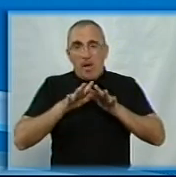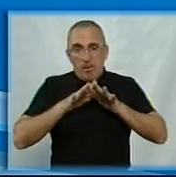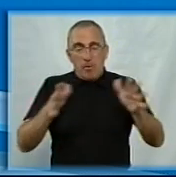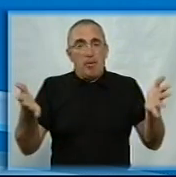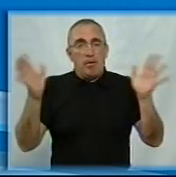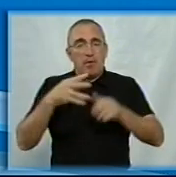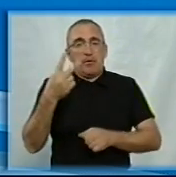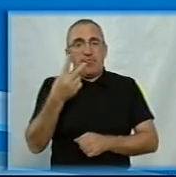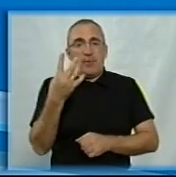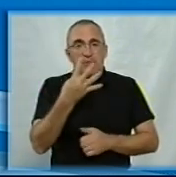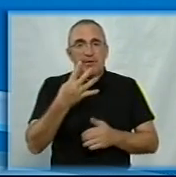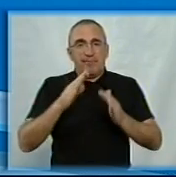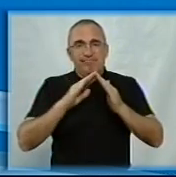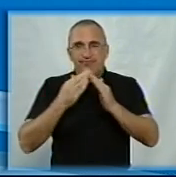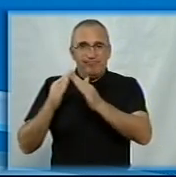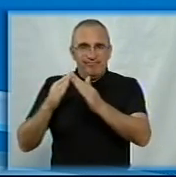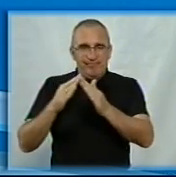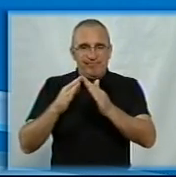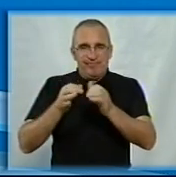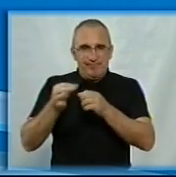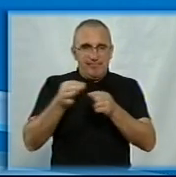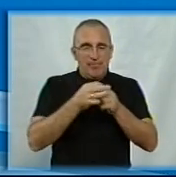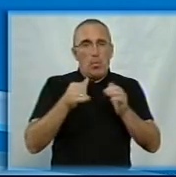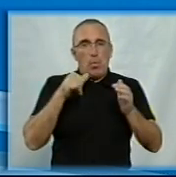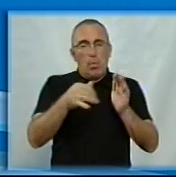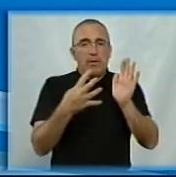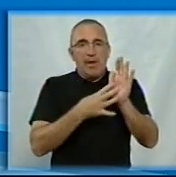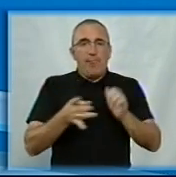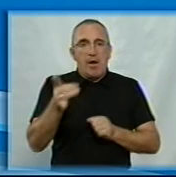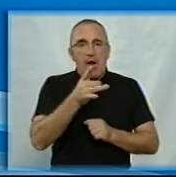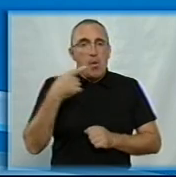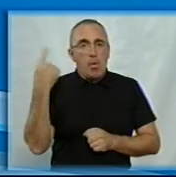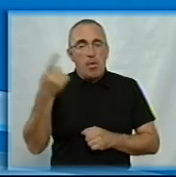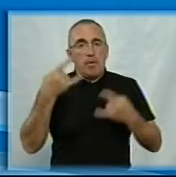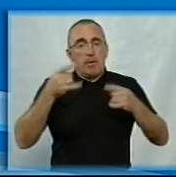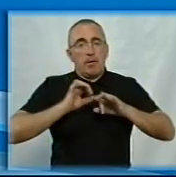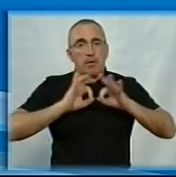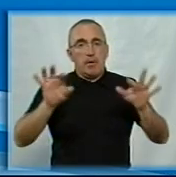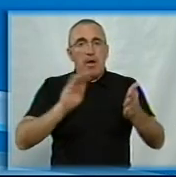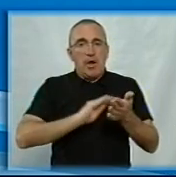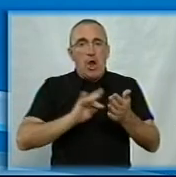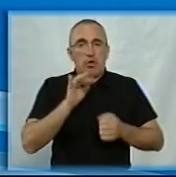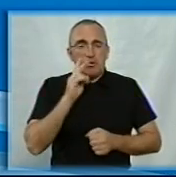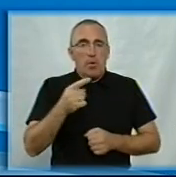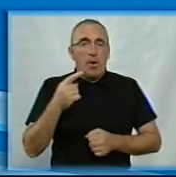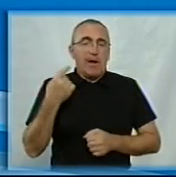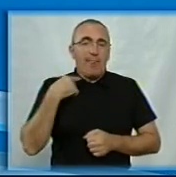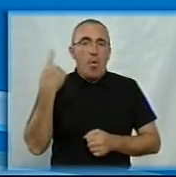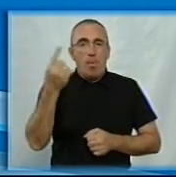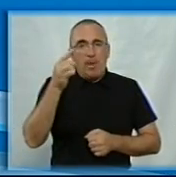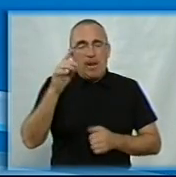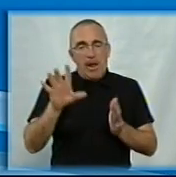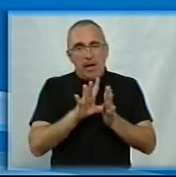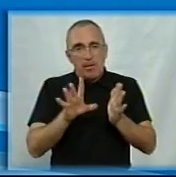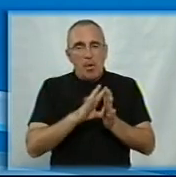залишились 24 населених пунктів у 9 районах області. Про це Суспільному розповів речник Кіровоградобленерго Сергій